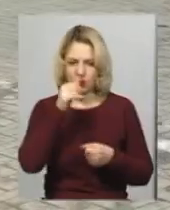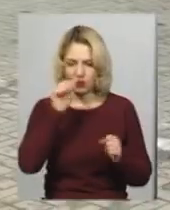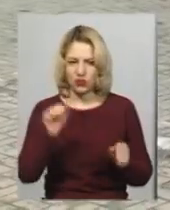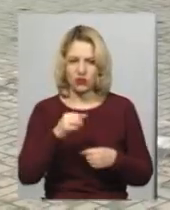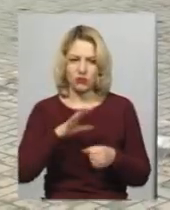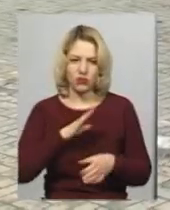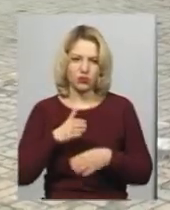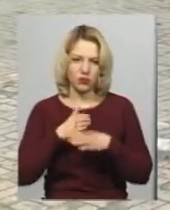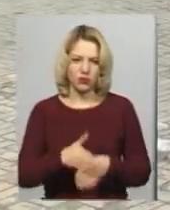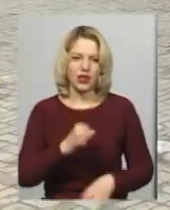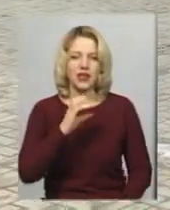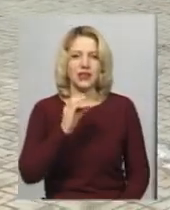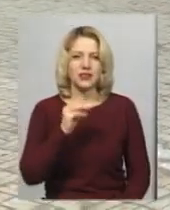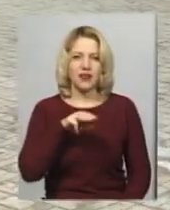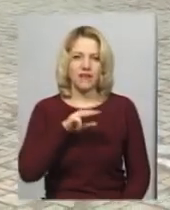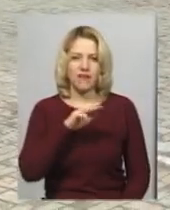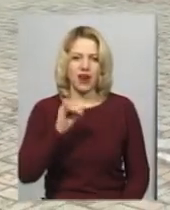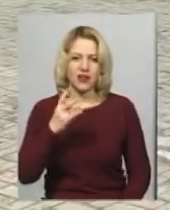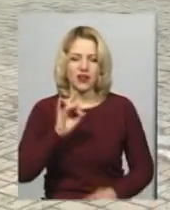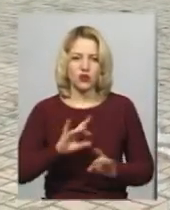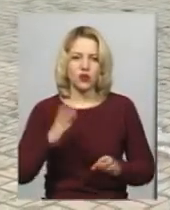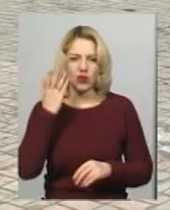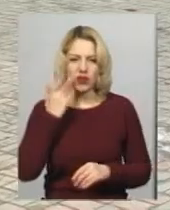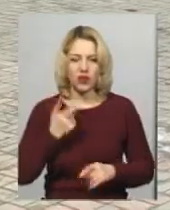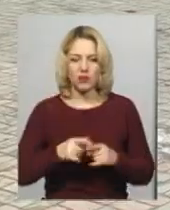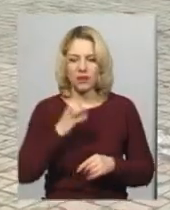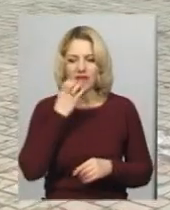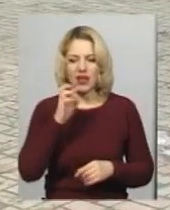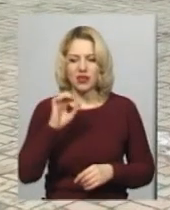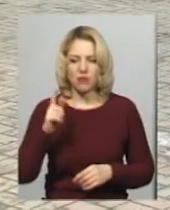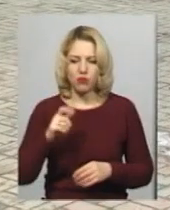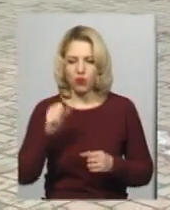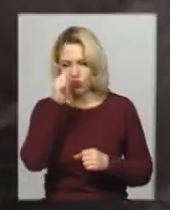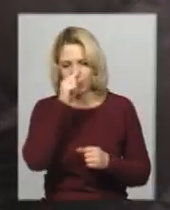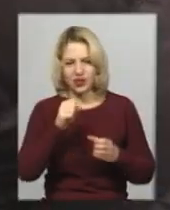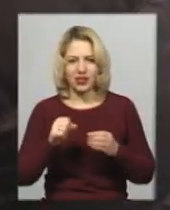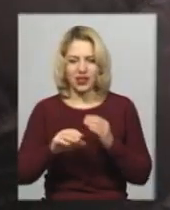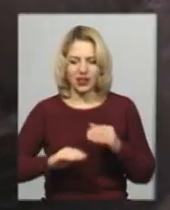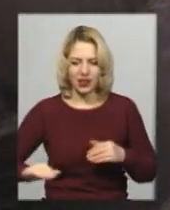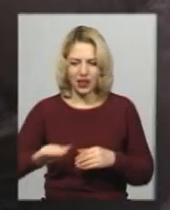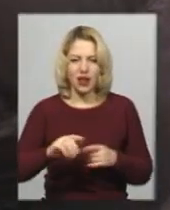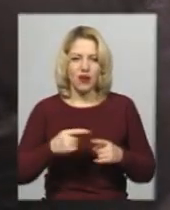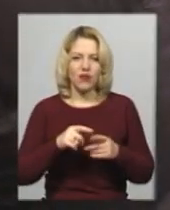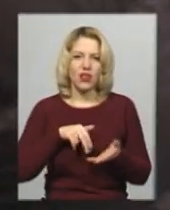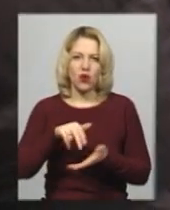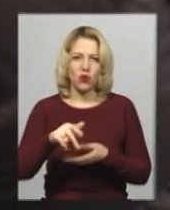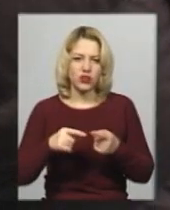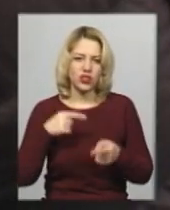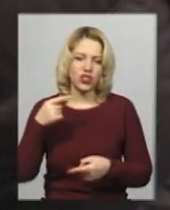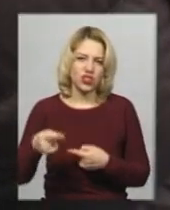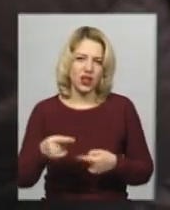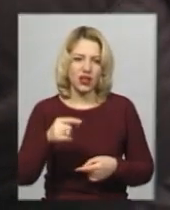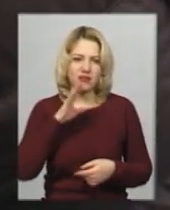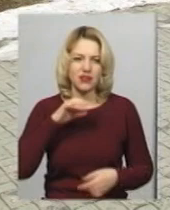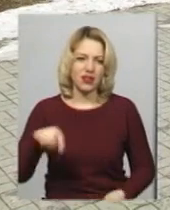Стефанія Броцька розповідає, що взимку, коли південний пух кривається кригою, часто ходить через річку, аби скоротити шлях чи просто прогулятися